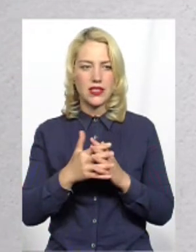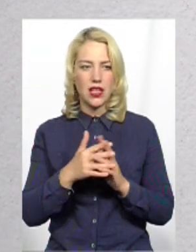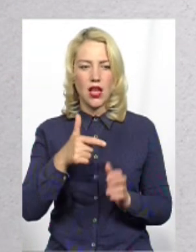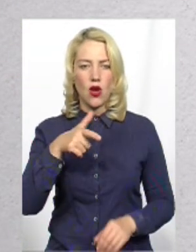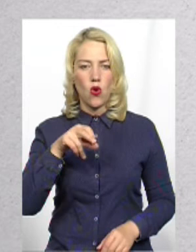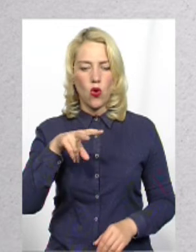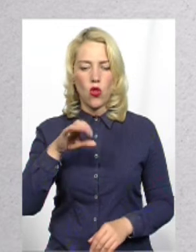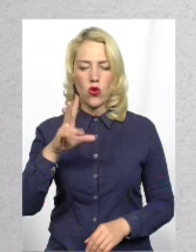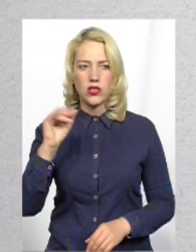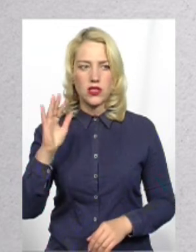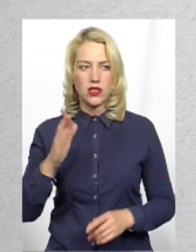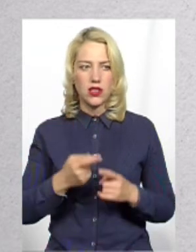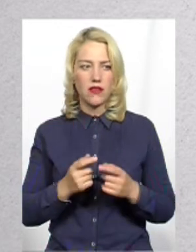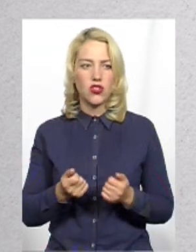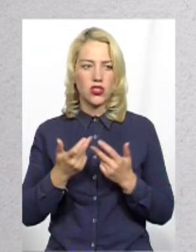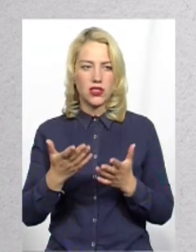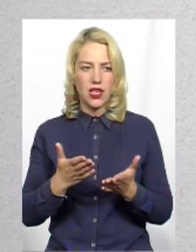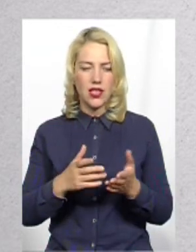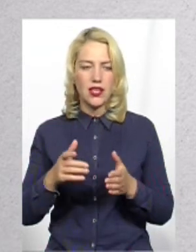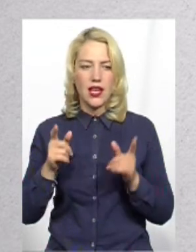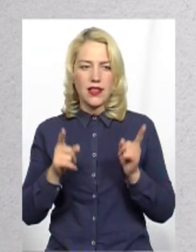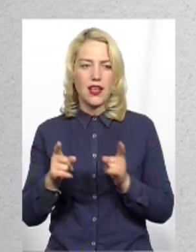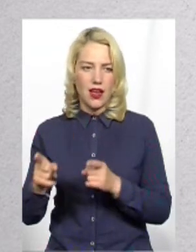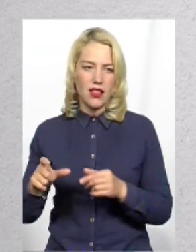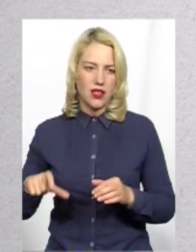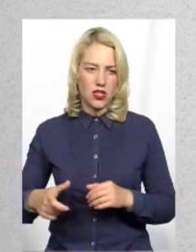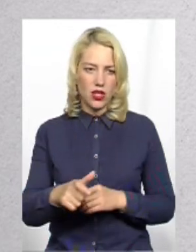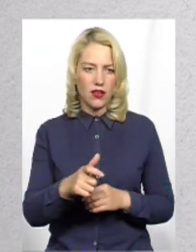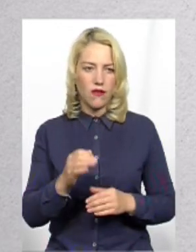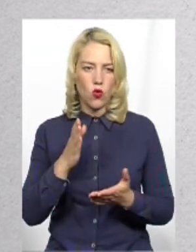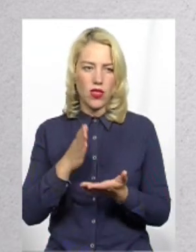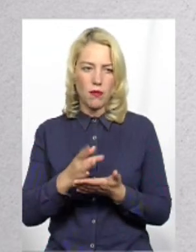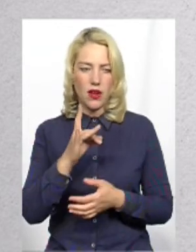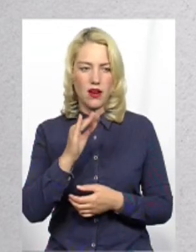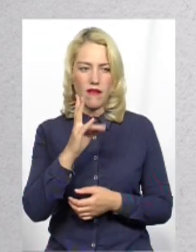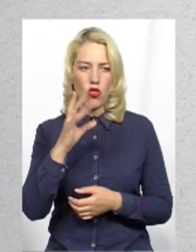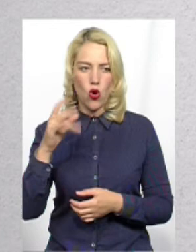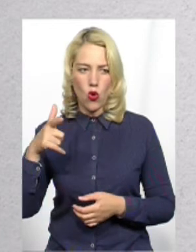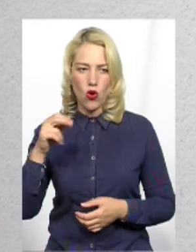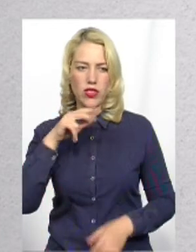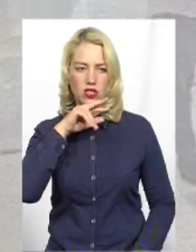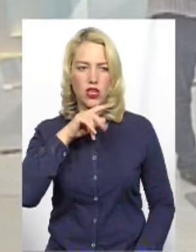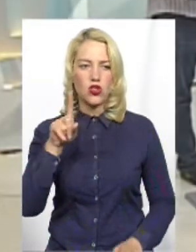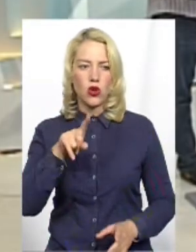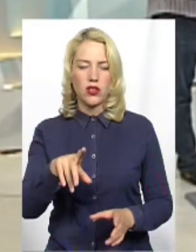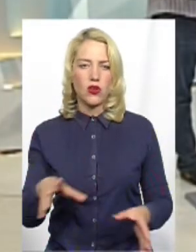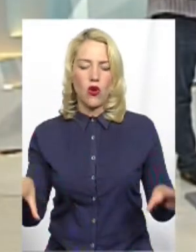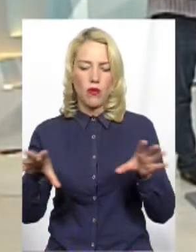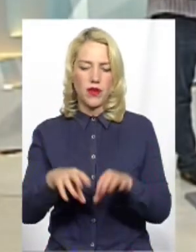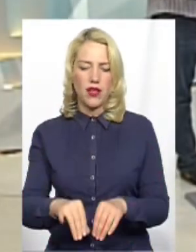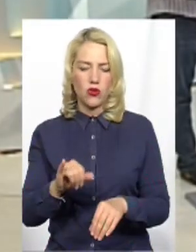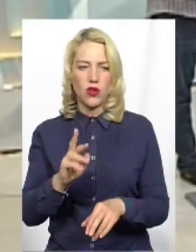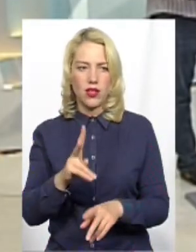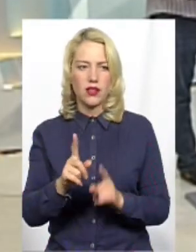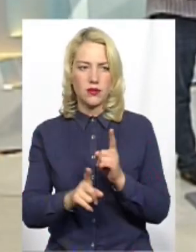Численні ділянки автошляхів у напрямку Рівного та Чернівців Що їх об'єднує і як це змінити? Їх об